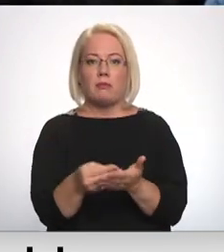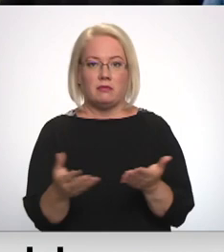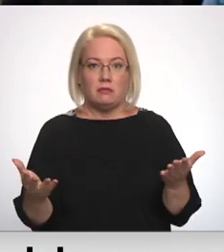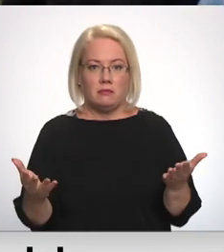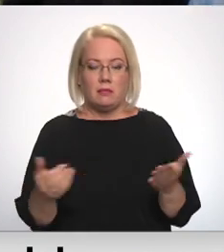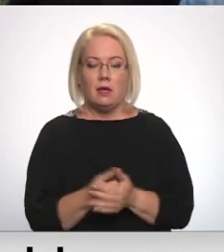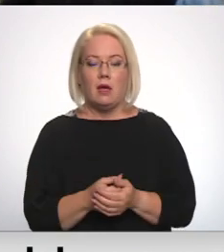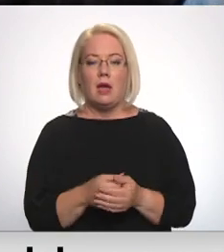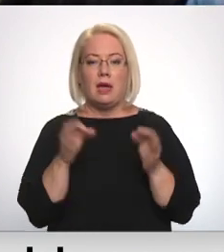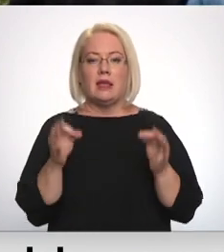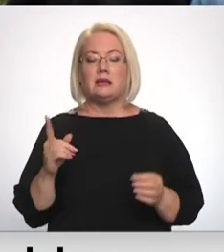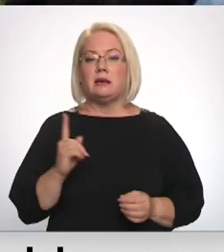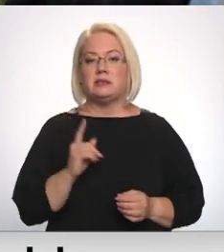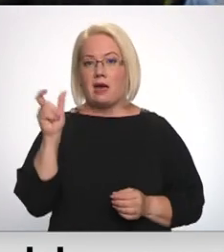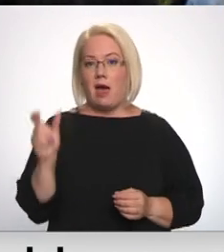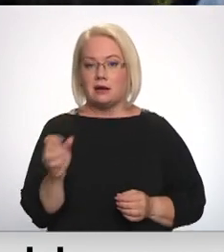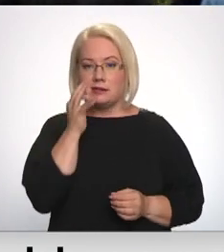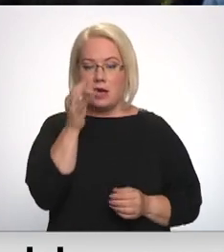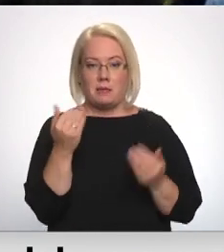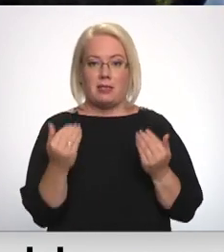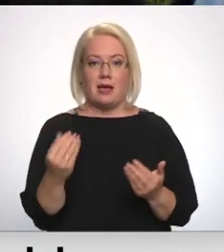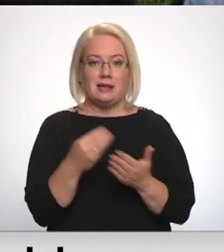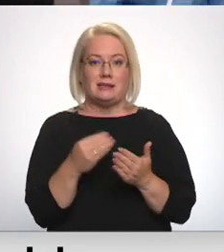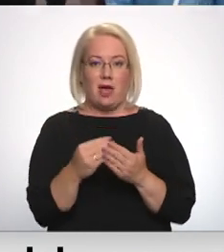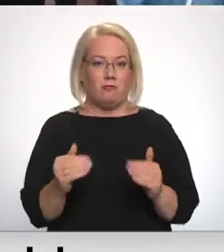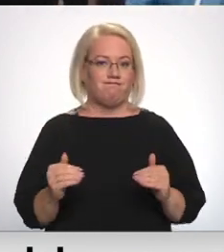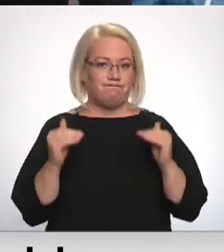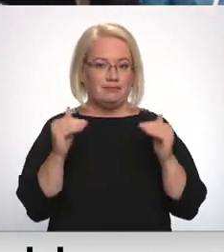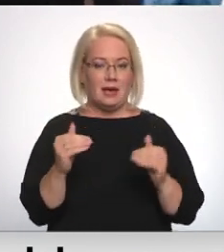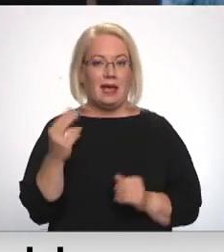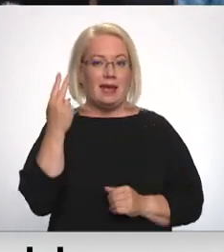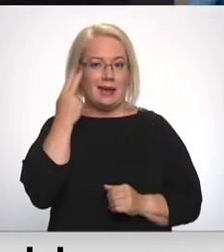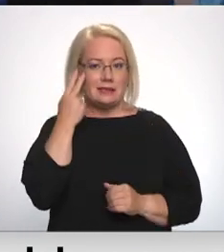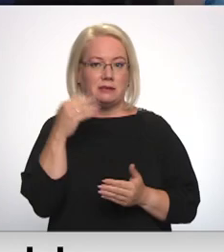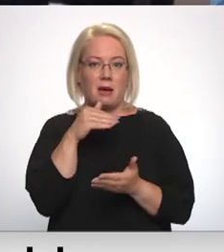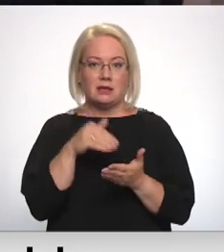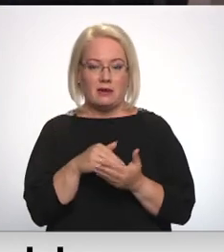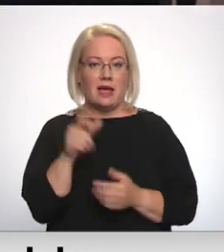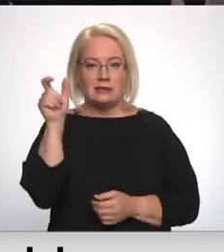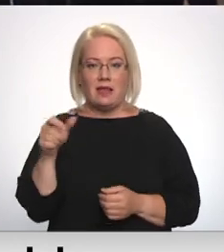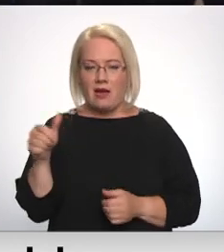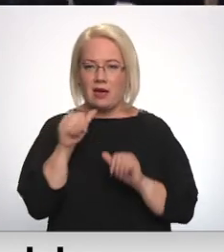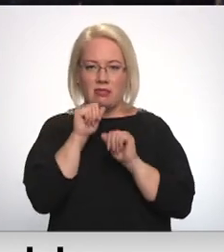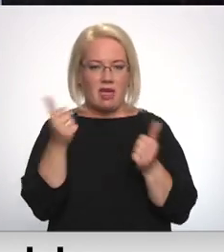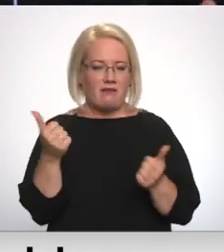Tāds arī norāda, ka pie pašreizējā cenu kāpumu pastāv riski, ka ar vienu vairāku cilvēku nespējas nodrošināt sev pamatvaidzības.